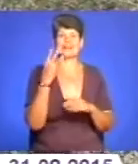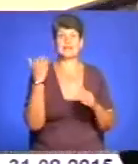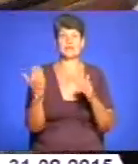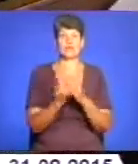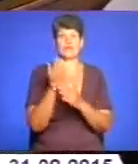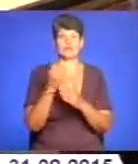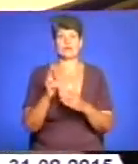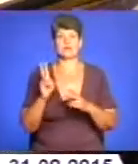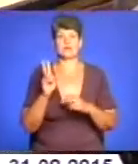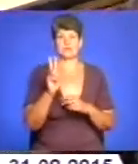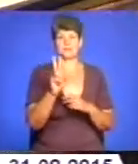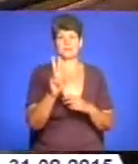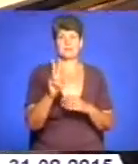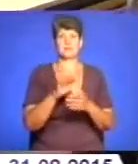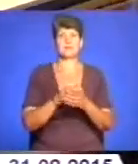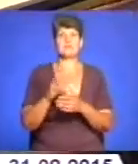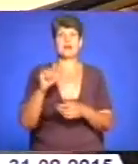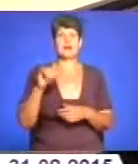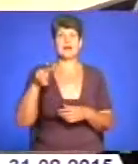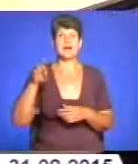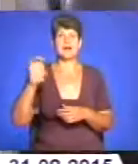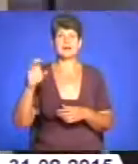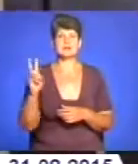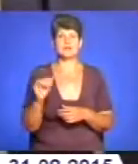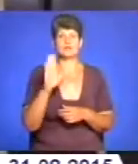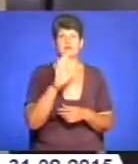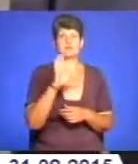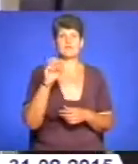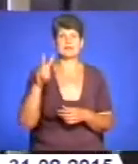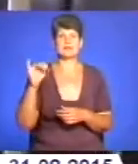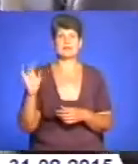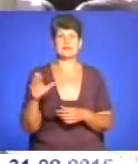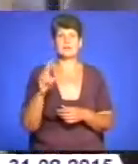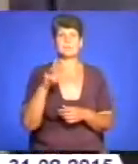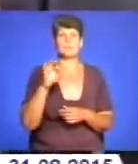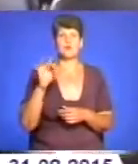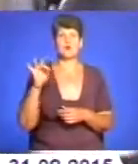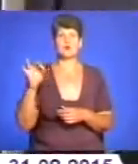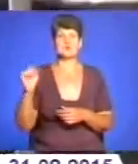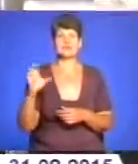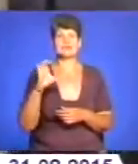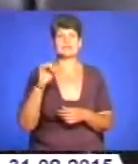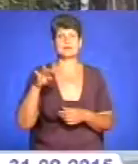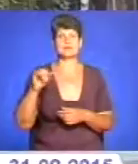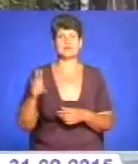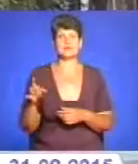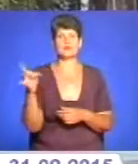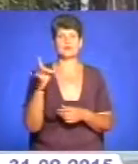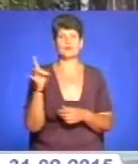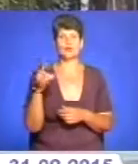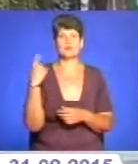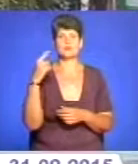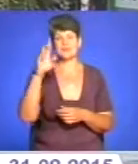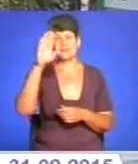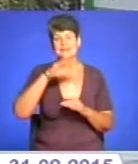тролейбусні лінії. На масиві Аляска, вулиця Володимира Великого, Лесі Курбаса, Морозенка, Симоненка. У районі обласної